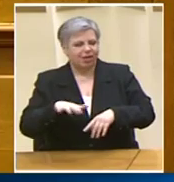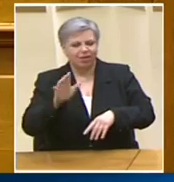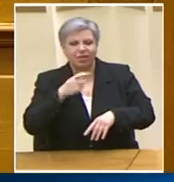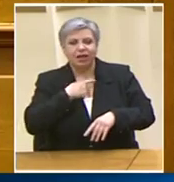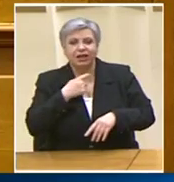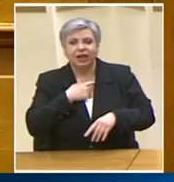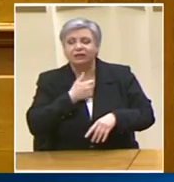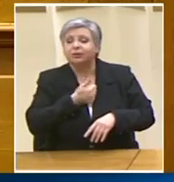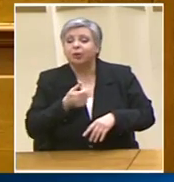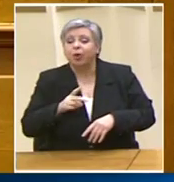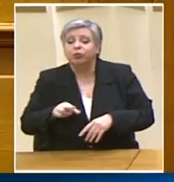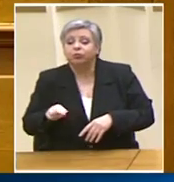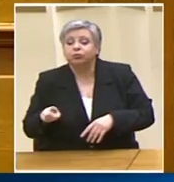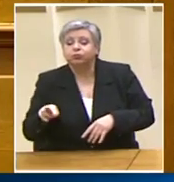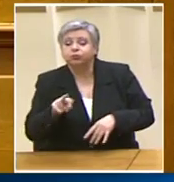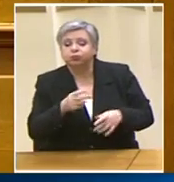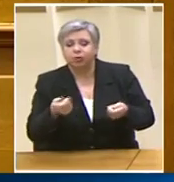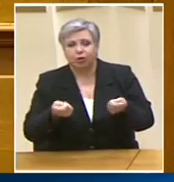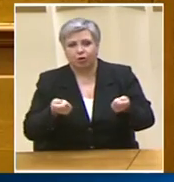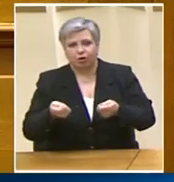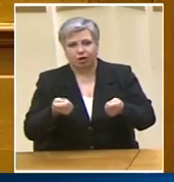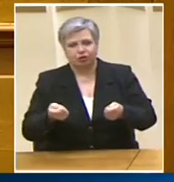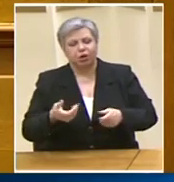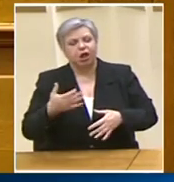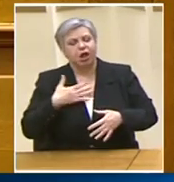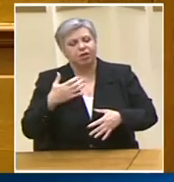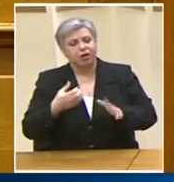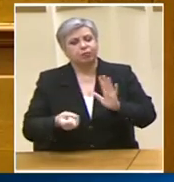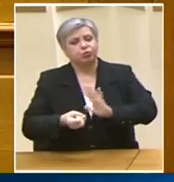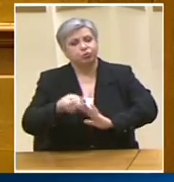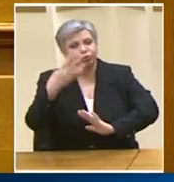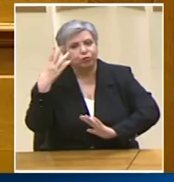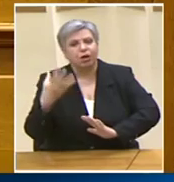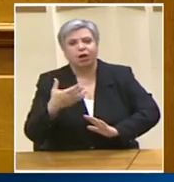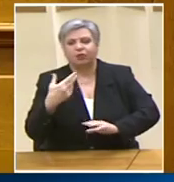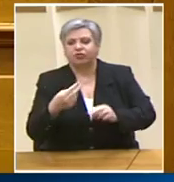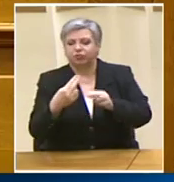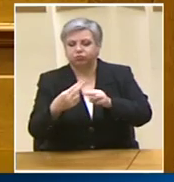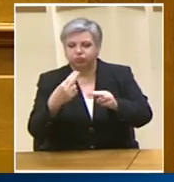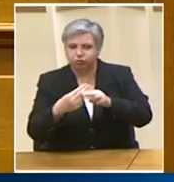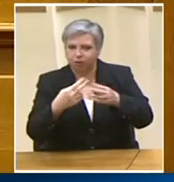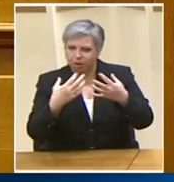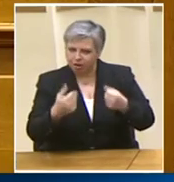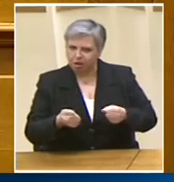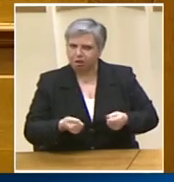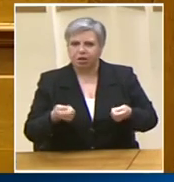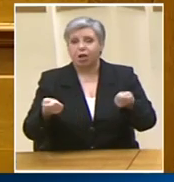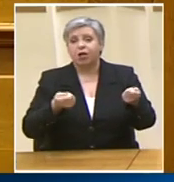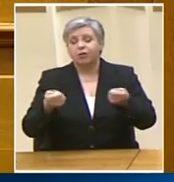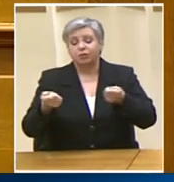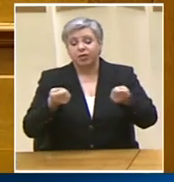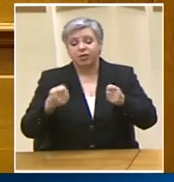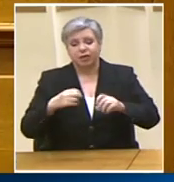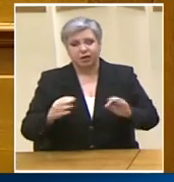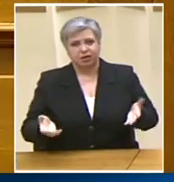η Ελλάδα χρειάζεται μια σύγχρονη μια αξιοκρατική μια αποτελεσματική δημόσια διοίκηση η Ελλάδα χρειάζεται